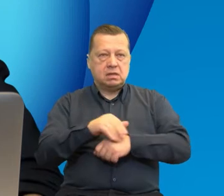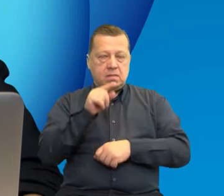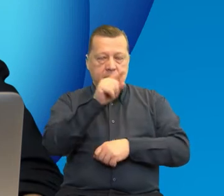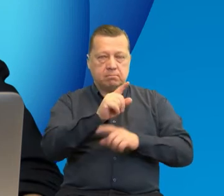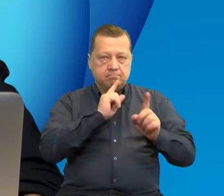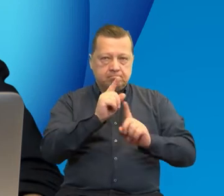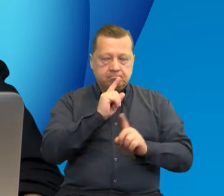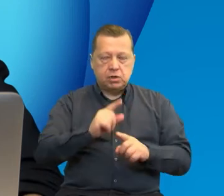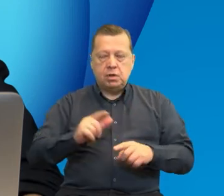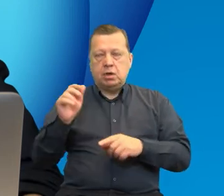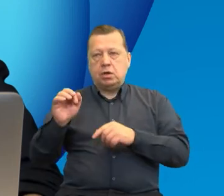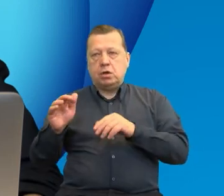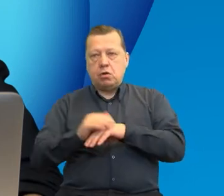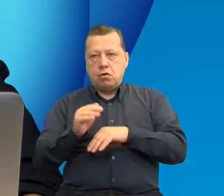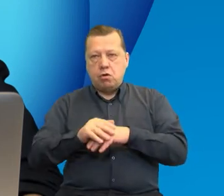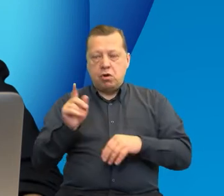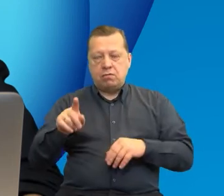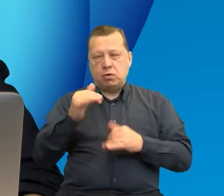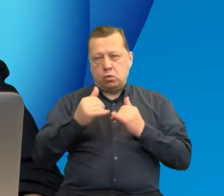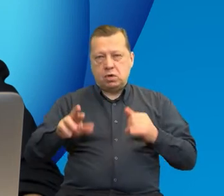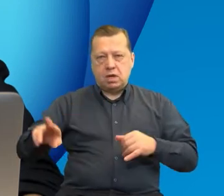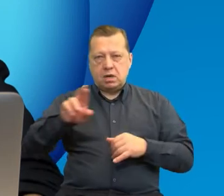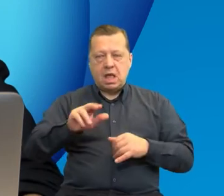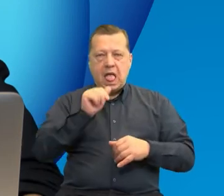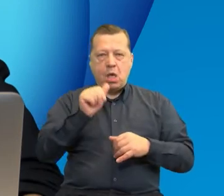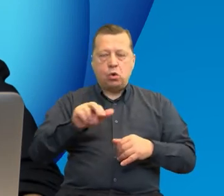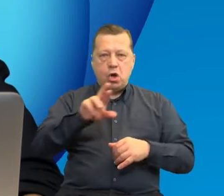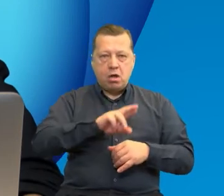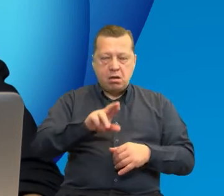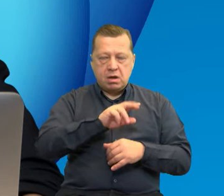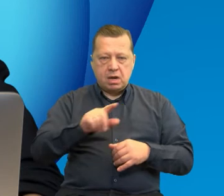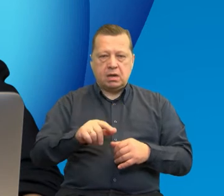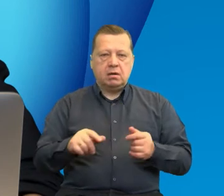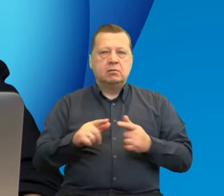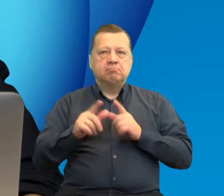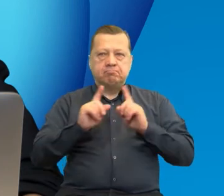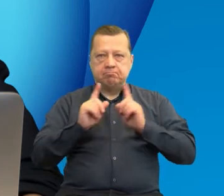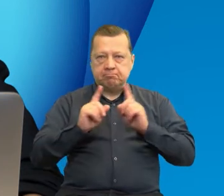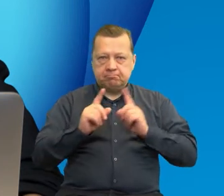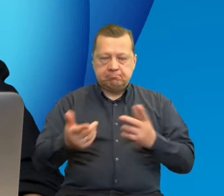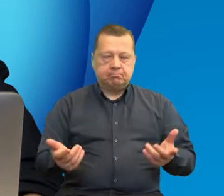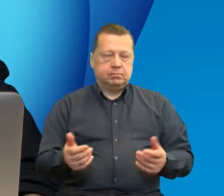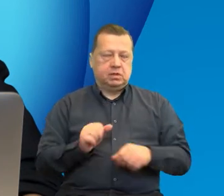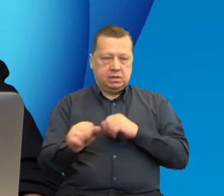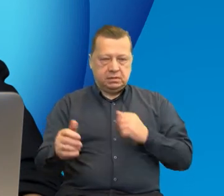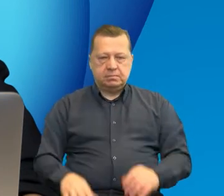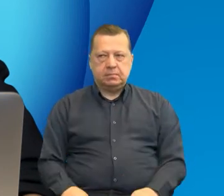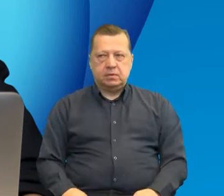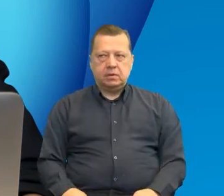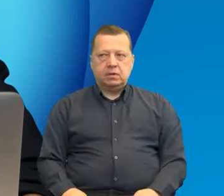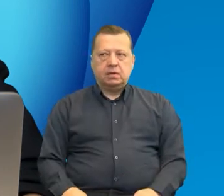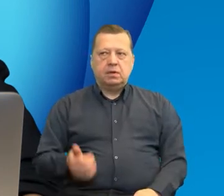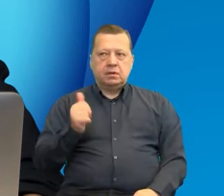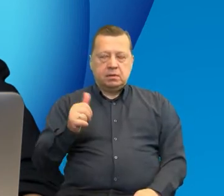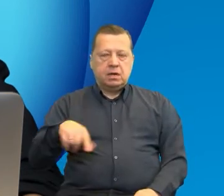partnerami, kolegami, koleżankami z regionów, z euroregionów, z ekspertami, z przedstawicielami społeczeństwa